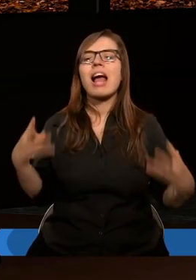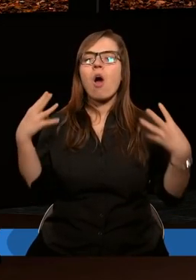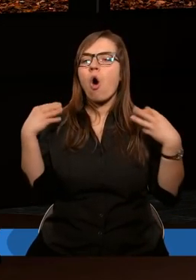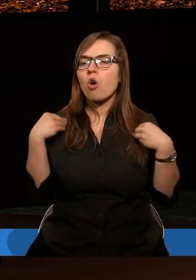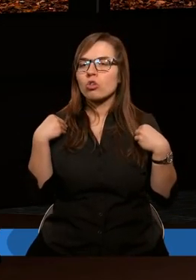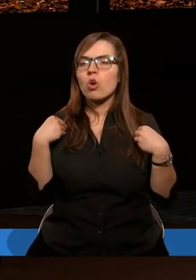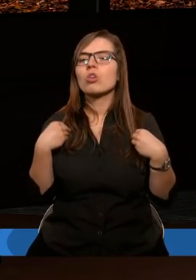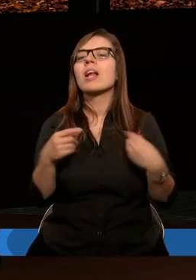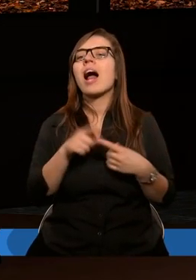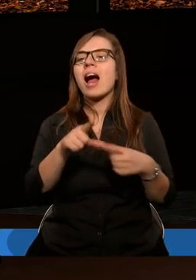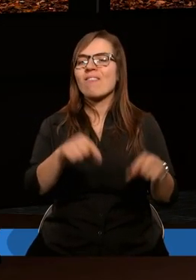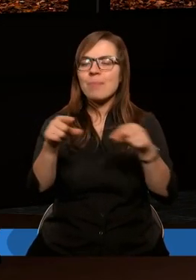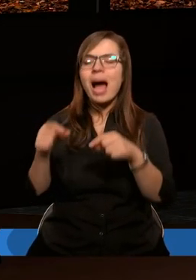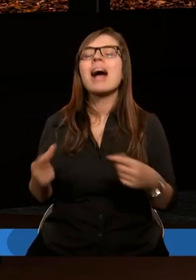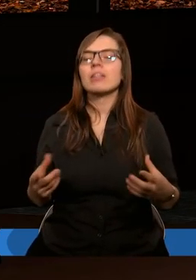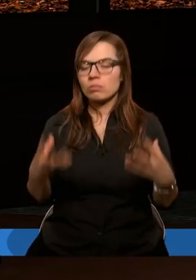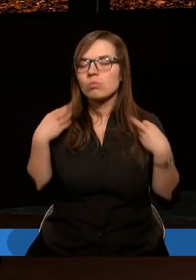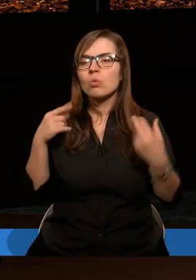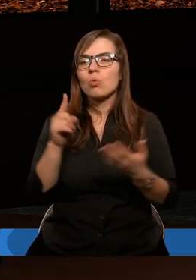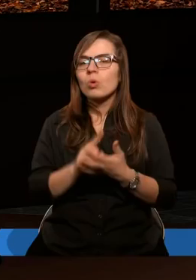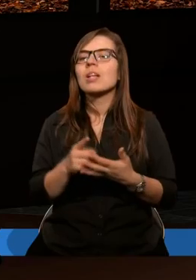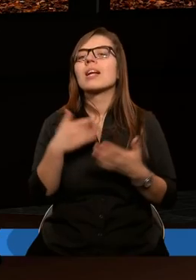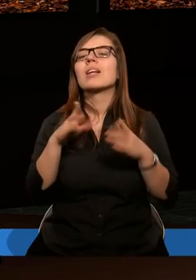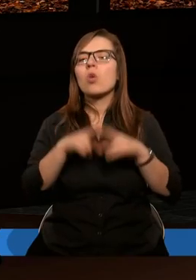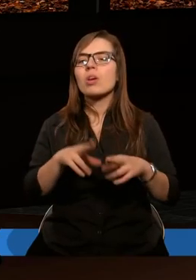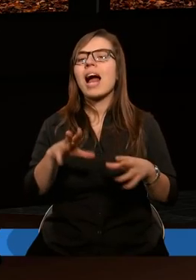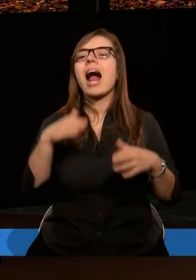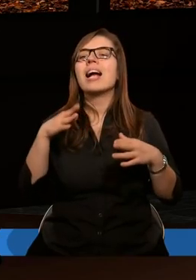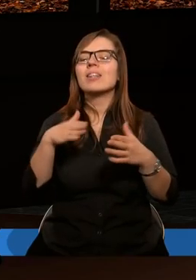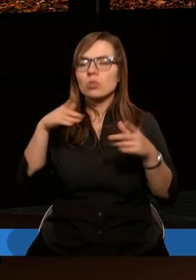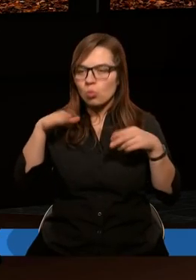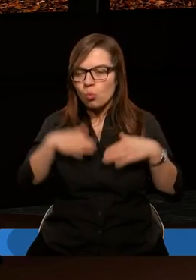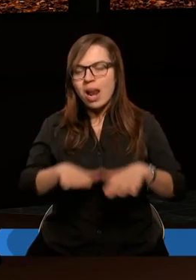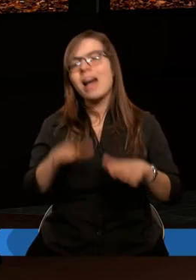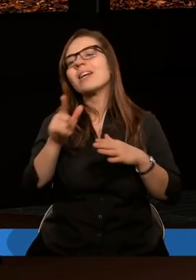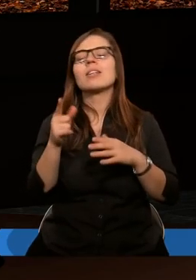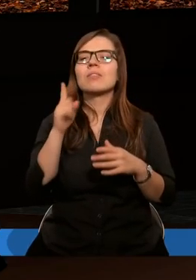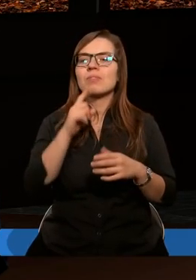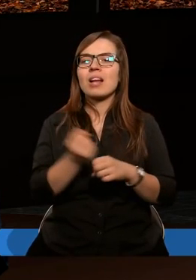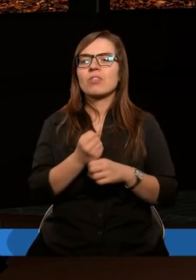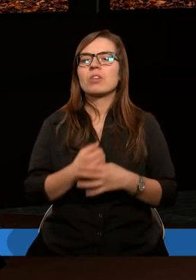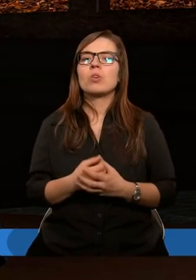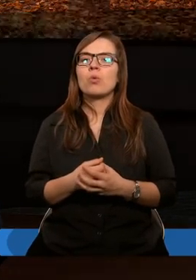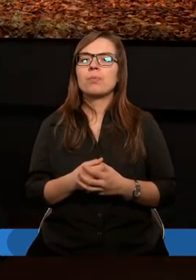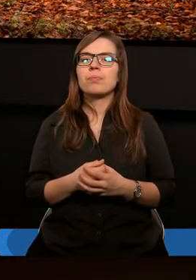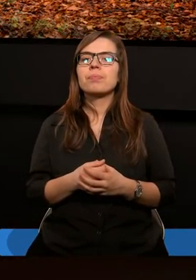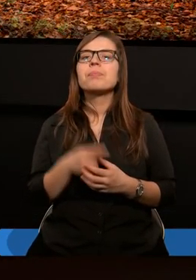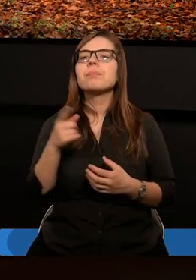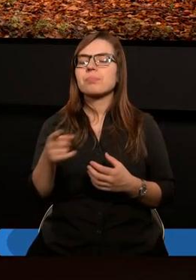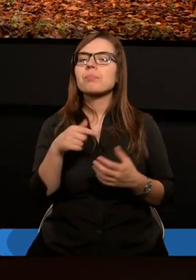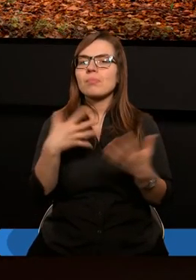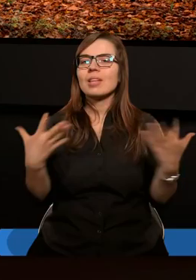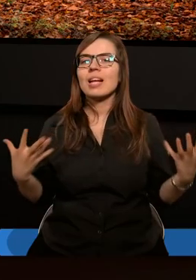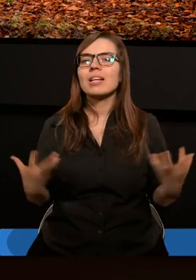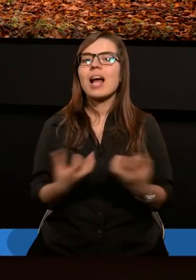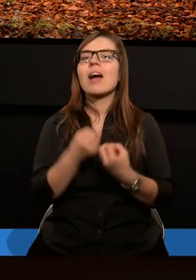osiągnął, ale wybrani osiągnęli. Pozostali zaś ulegli zatwardziałości. Dziękuję. Właściwie